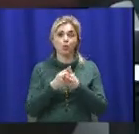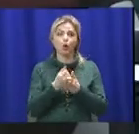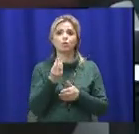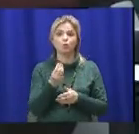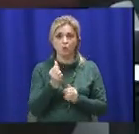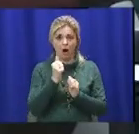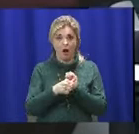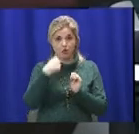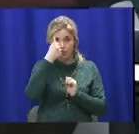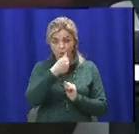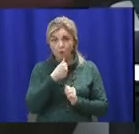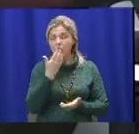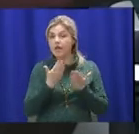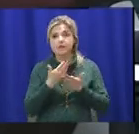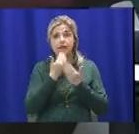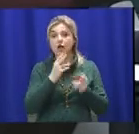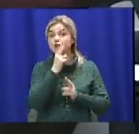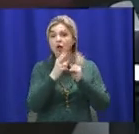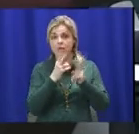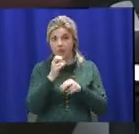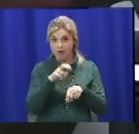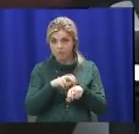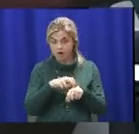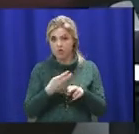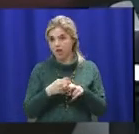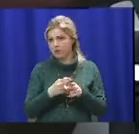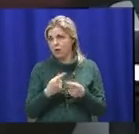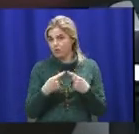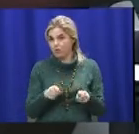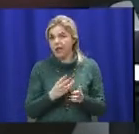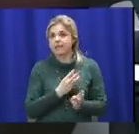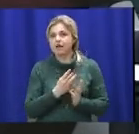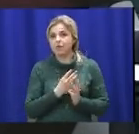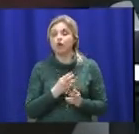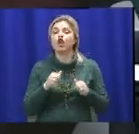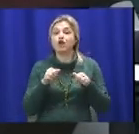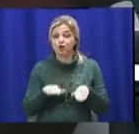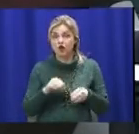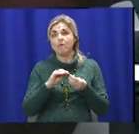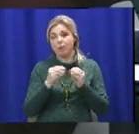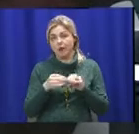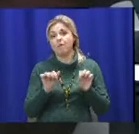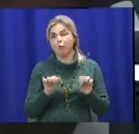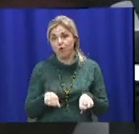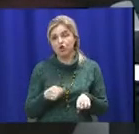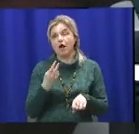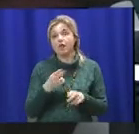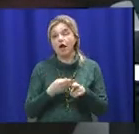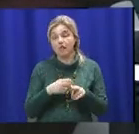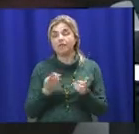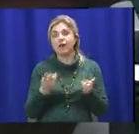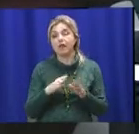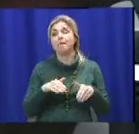каждый год, если нет нареканий на врача. Это другие стимулы. Решить проблему можно. Для этого просто нужно приложить